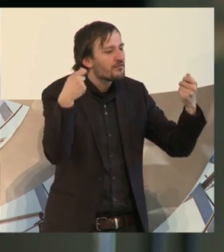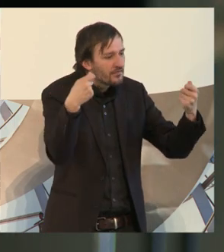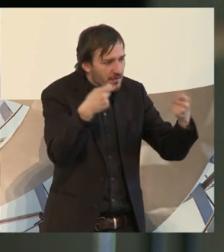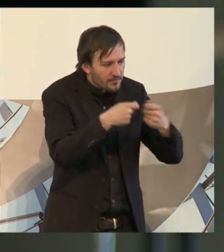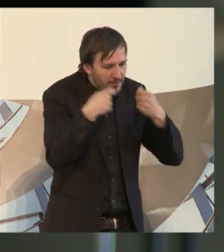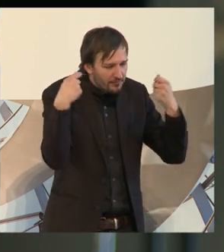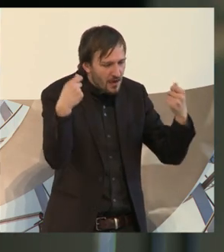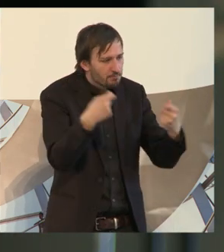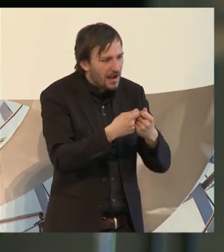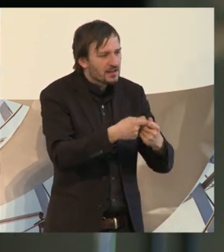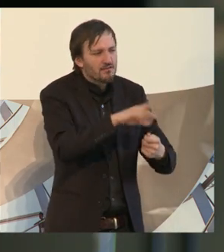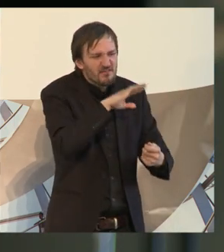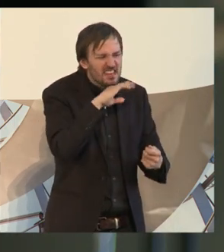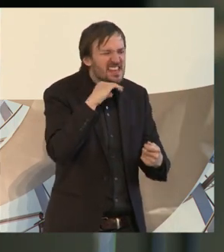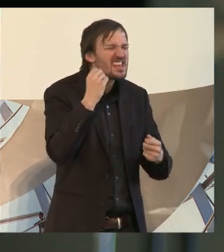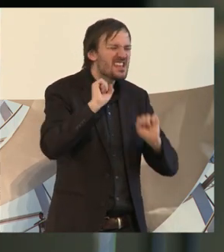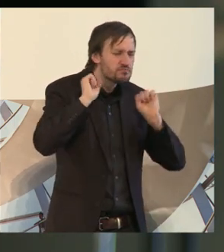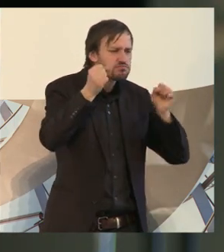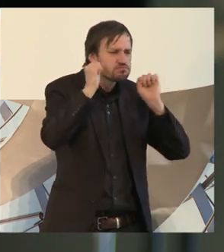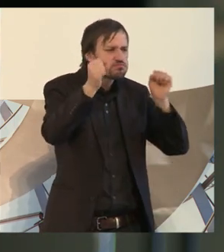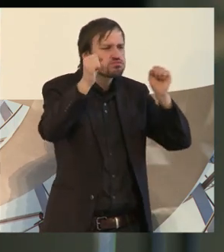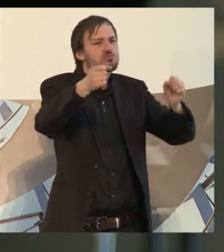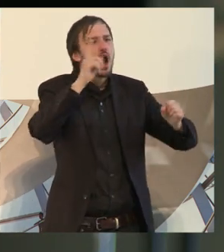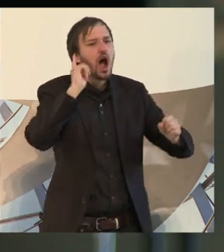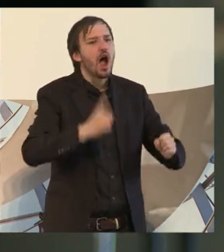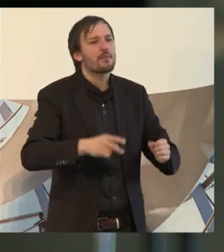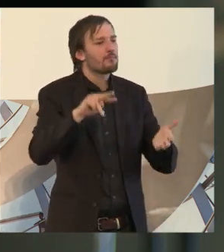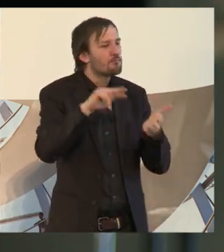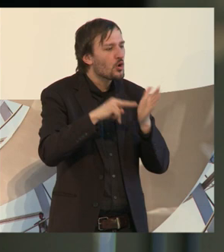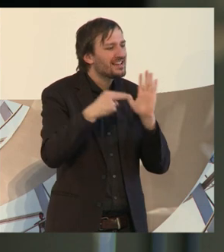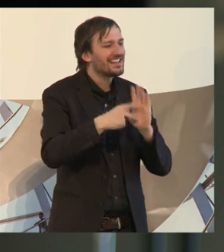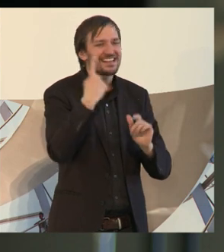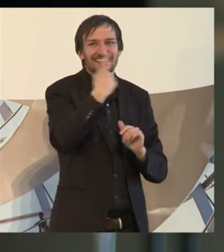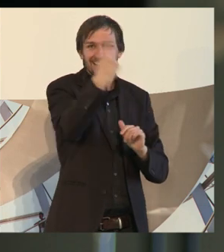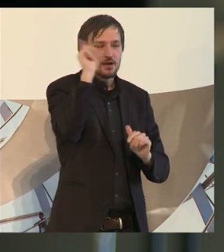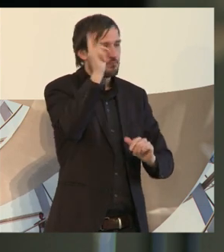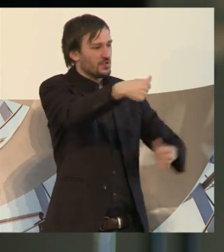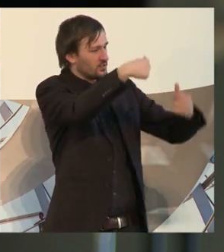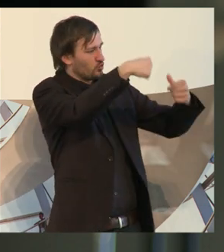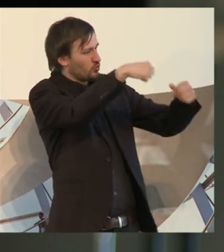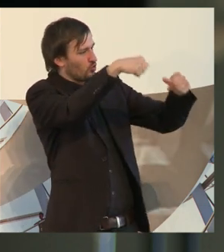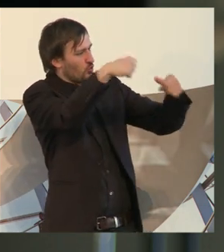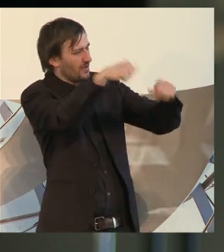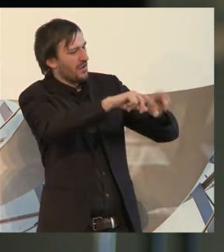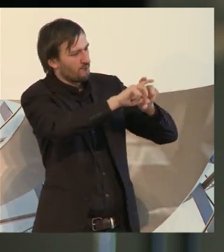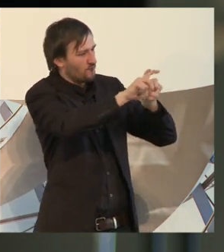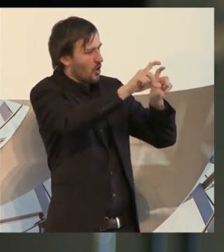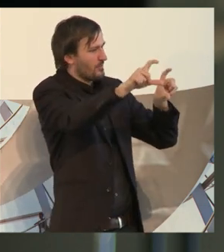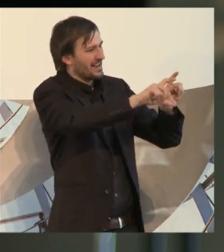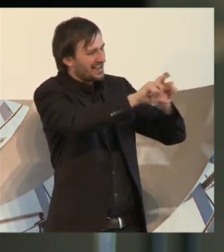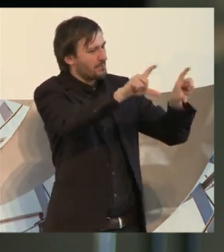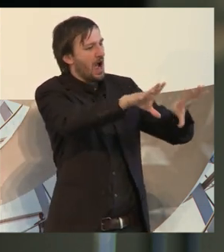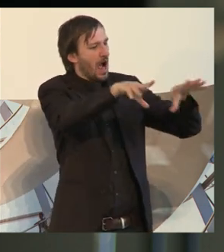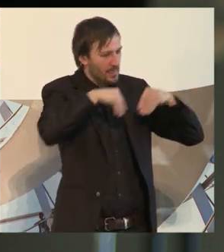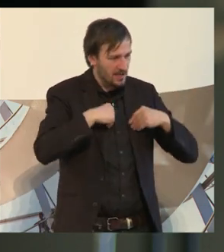krass formulieren darf, ein Druck, ein Muss von der Politik ausgehen, dass Arbeitgeber sich dem Thema annehmen und etwas